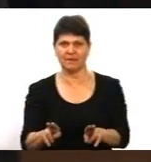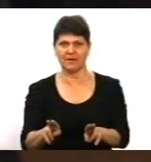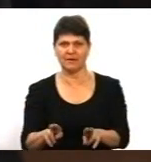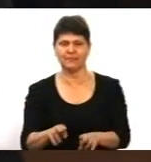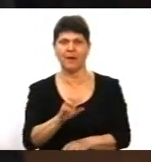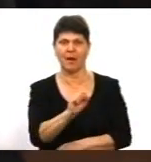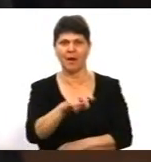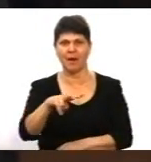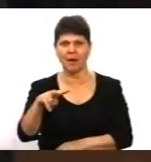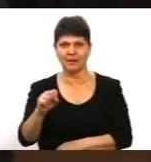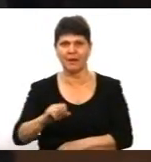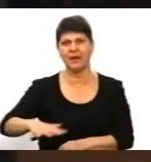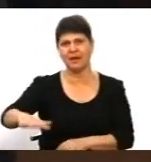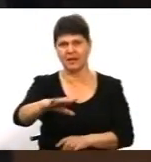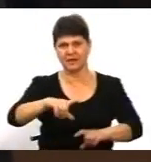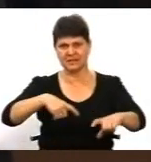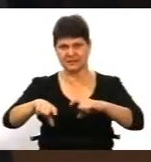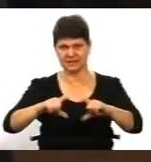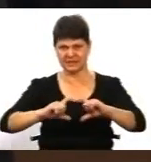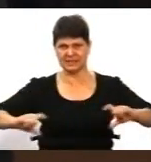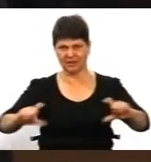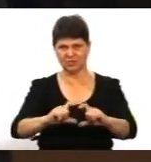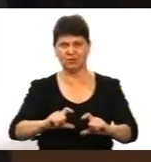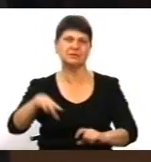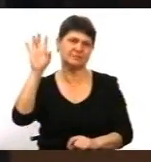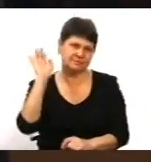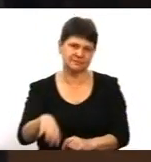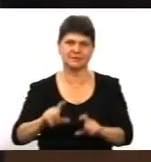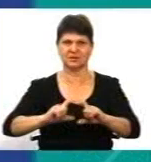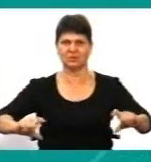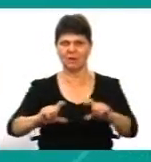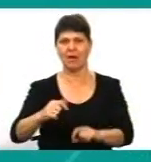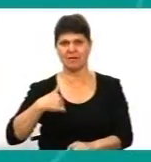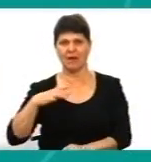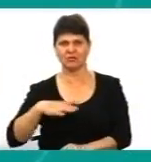стадіон так стадіон. Я чекаю на вас, Володимира Олександровича.